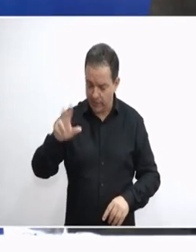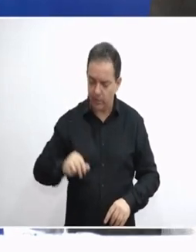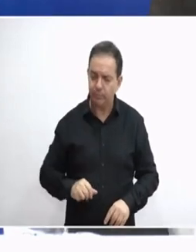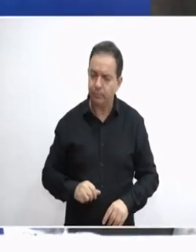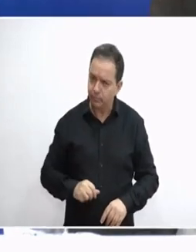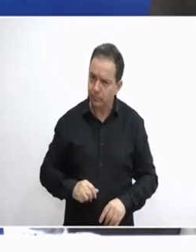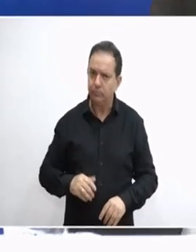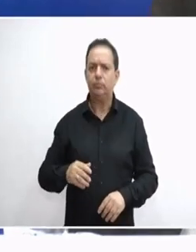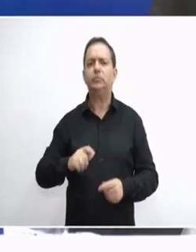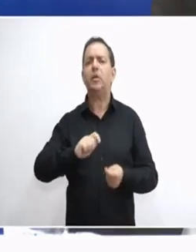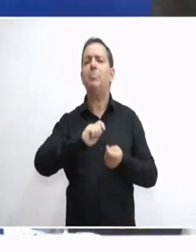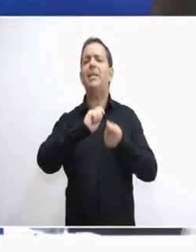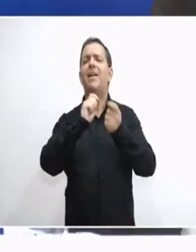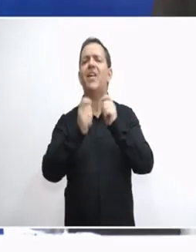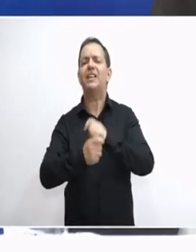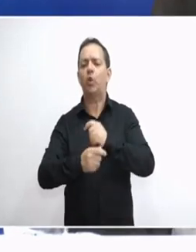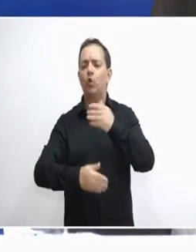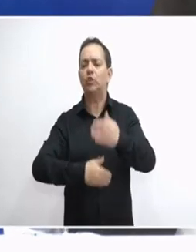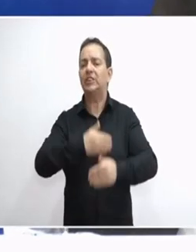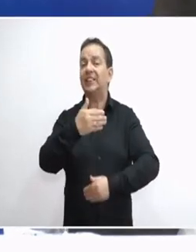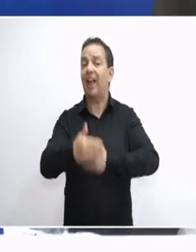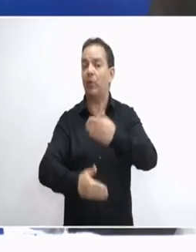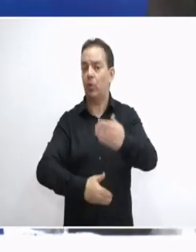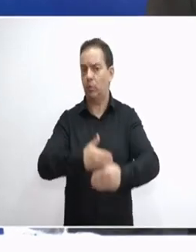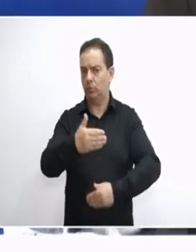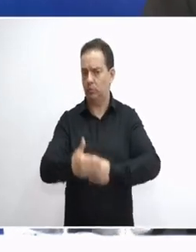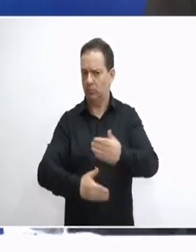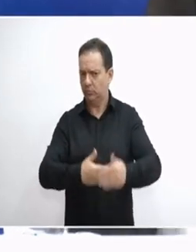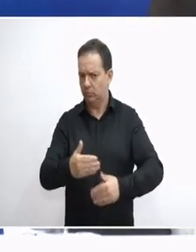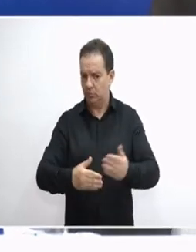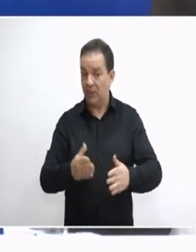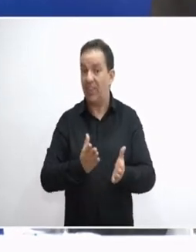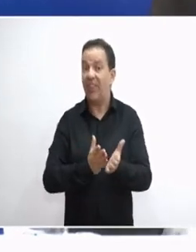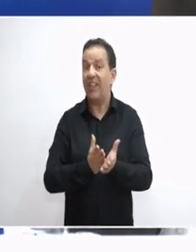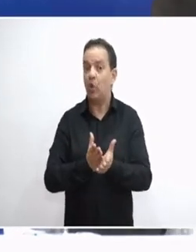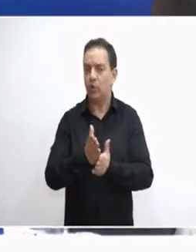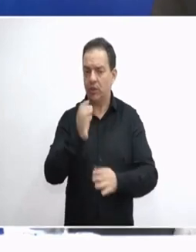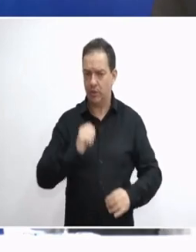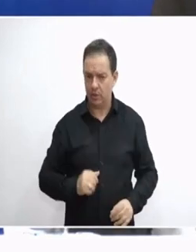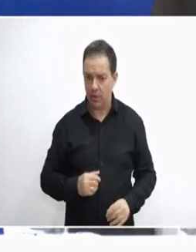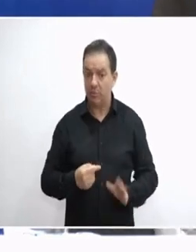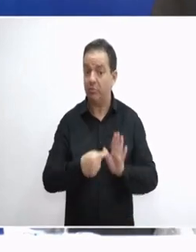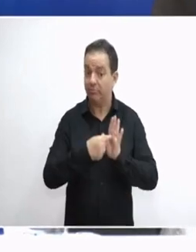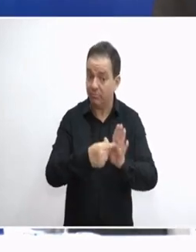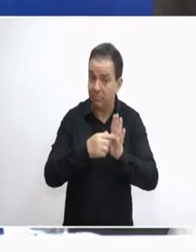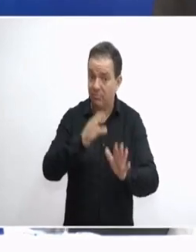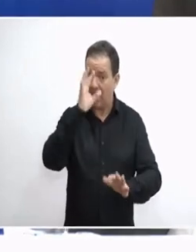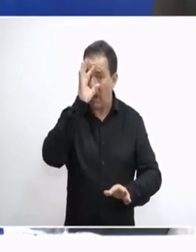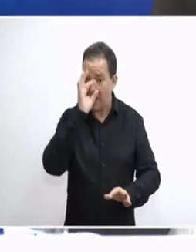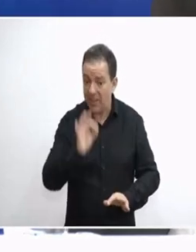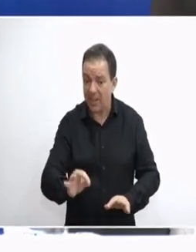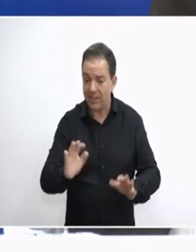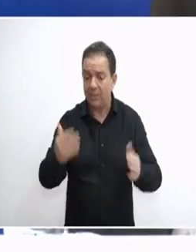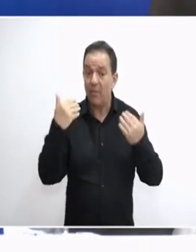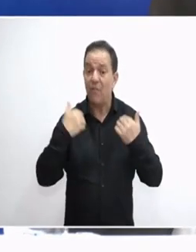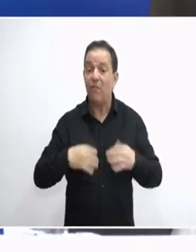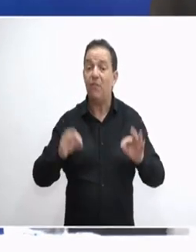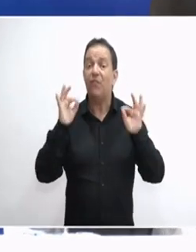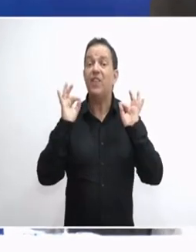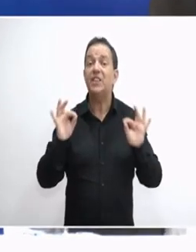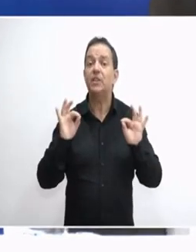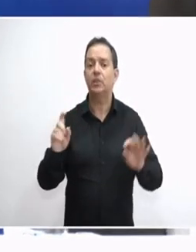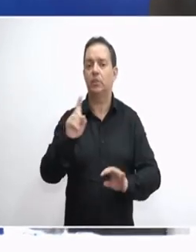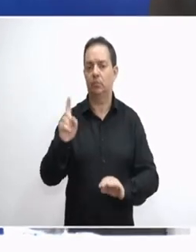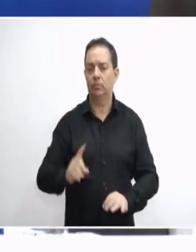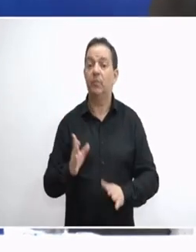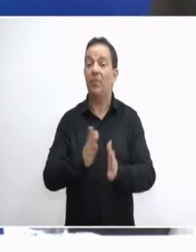μεταβατικό στάδιο του ίδιου του δικαίου. Προβάλλουμε συνεχώς την αλήθεια του δικαίου της φυσιολογίας μας. Αν μη τι άλλο,